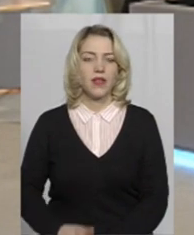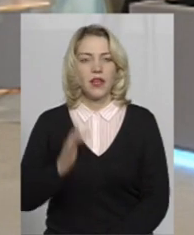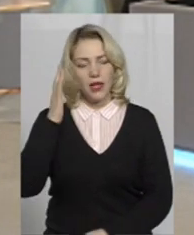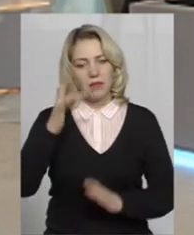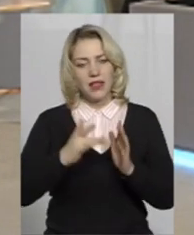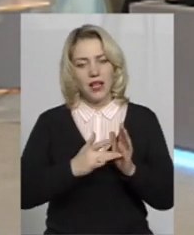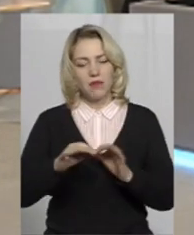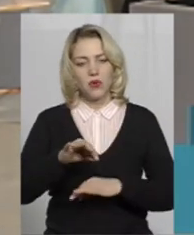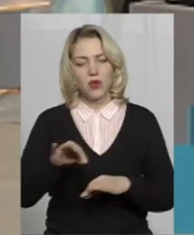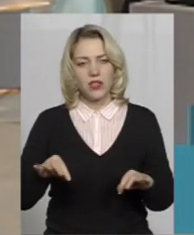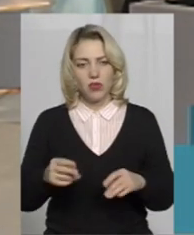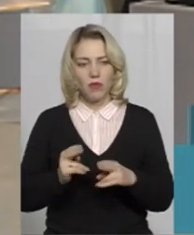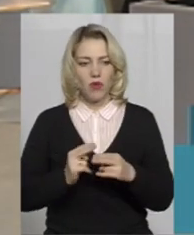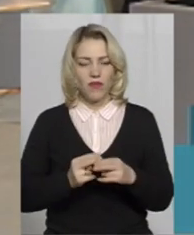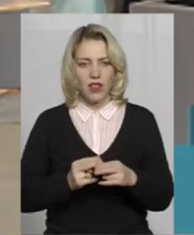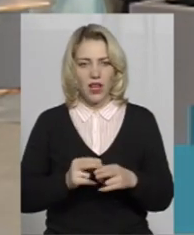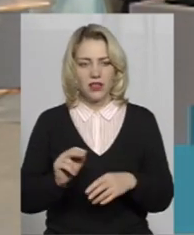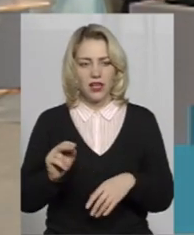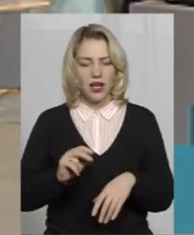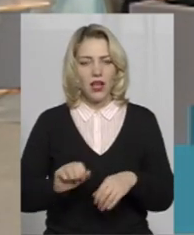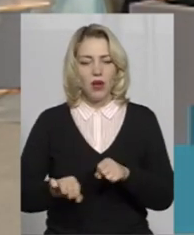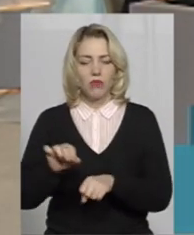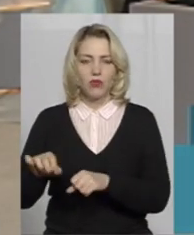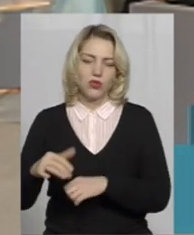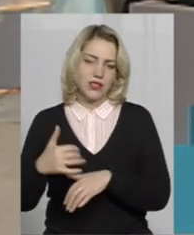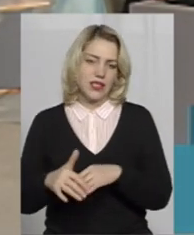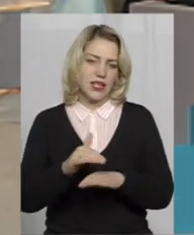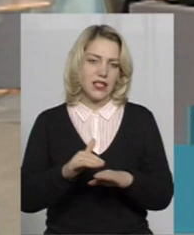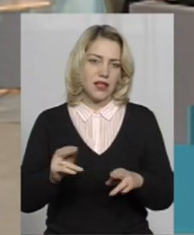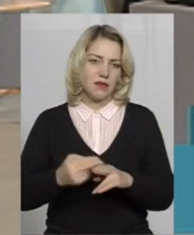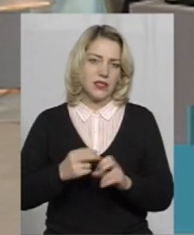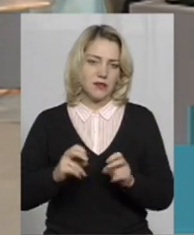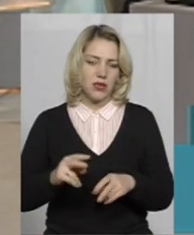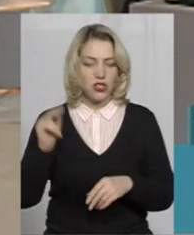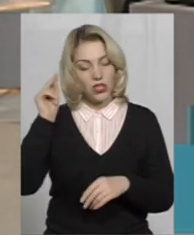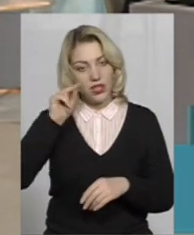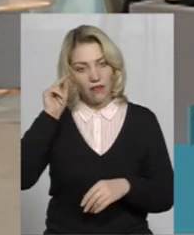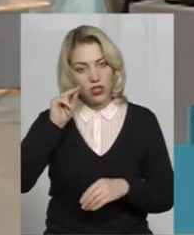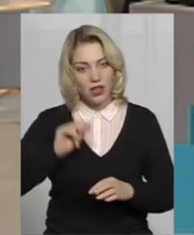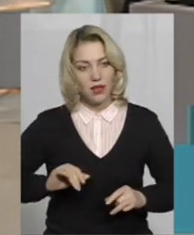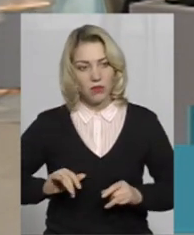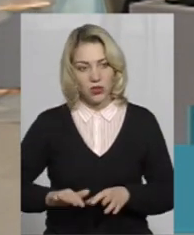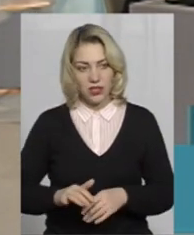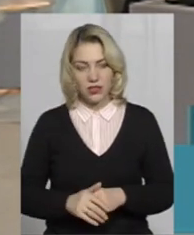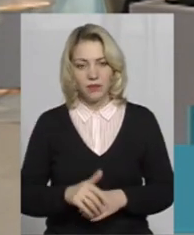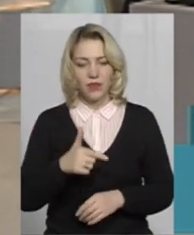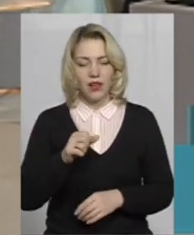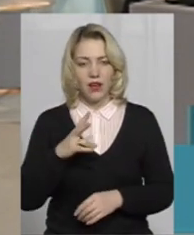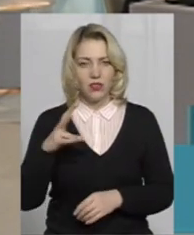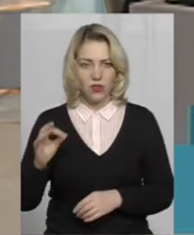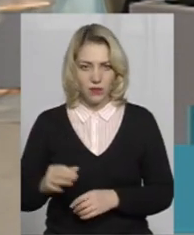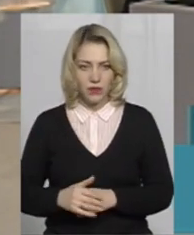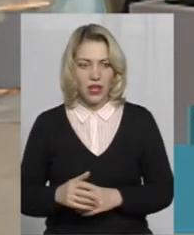мета проєкту – профілактика правопорушень серед дітей та безпечний навчальний процес. Пані Ганна,